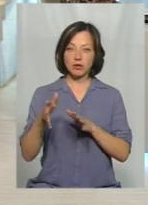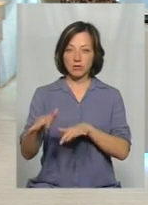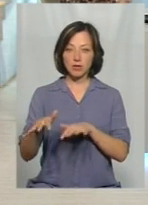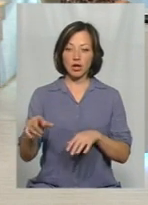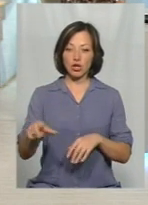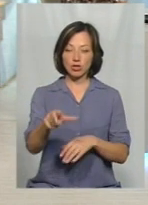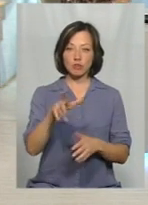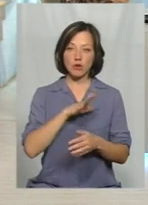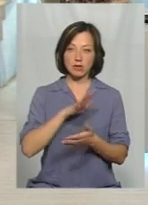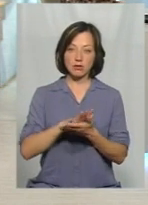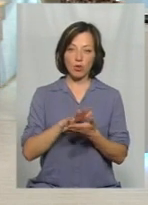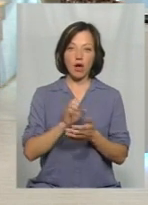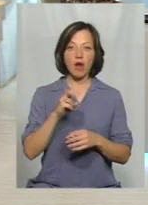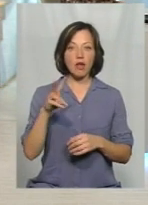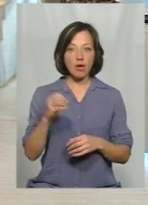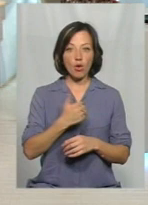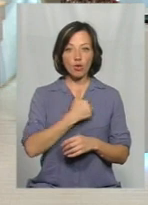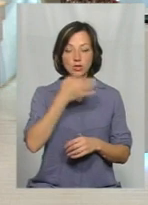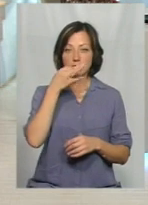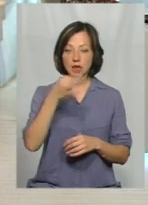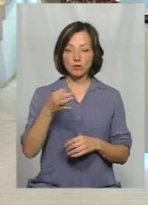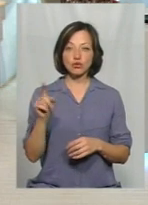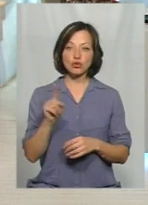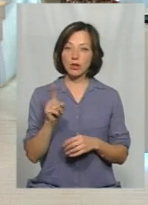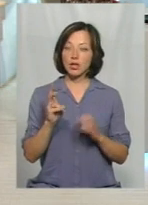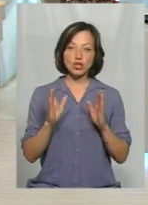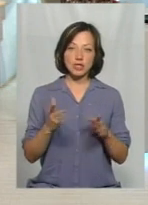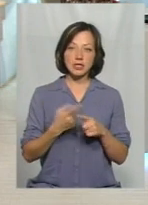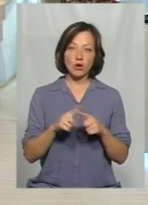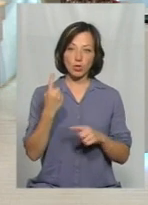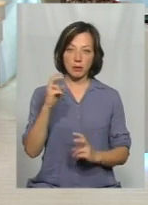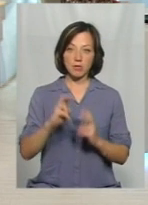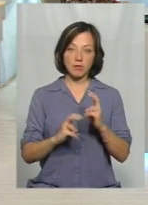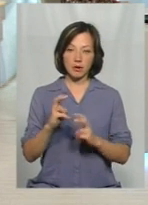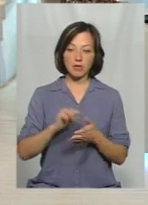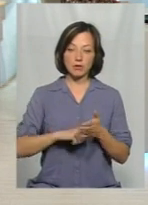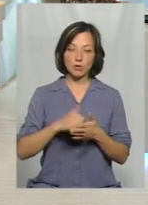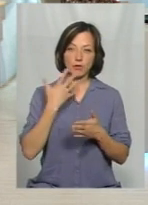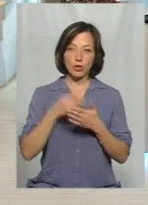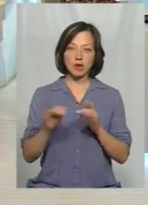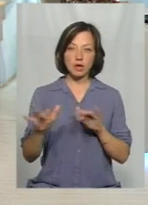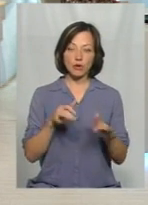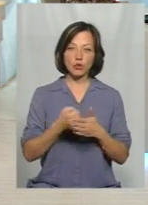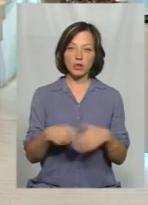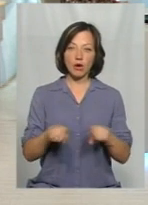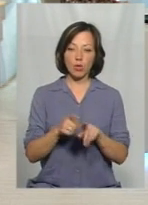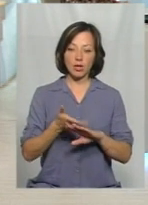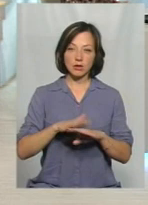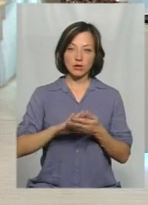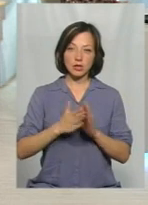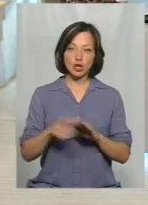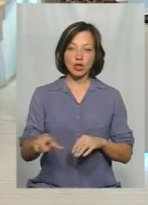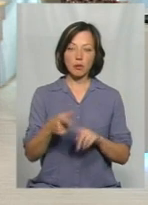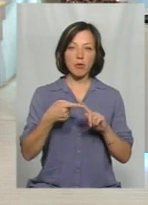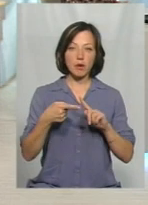нижча була забруднена. Але разом з тим я хочу зазначити, що не лише це одне підприємство призводить свою діяльність до такого критичного стану річки.